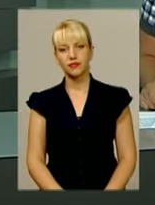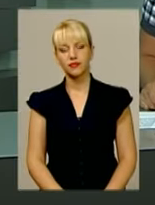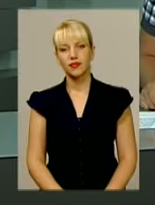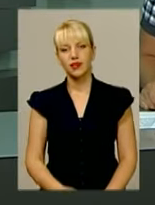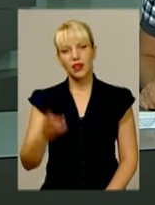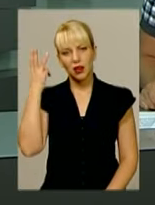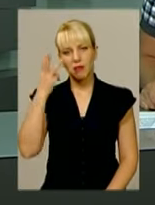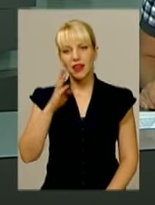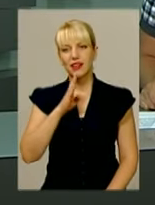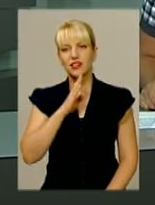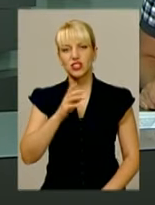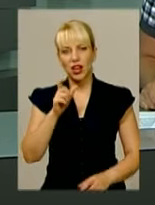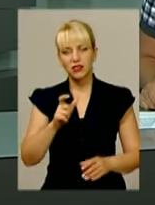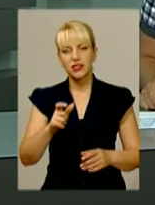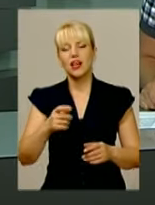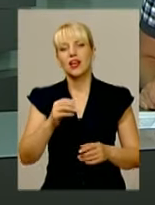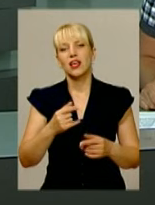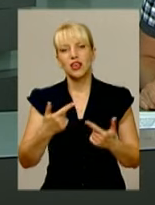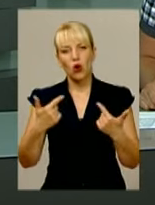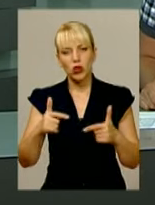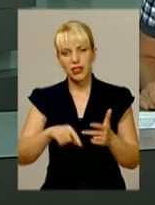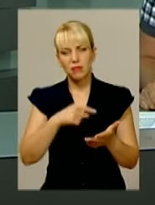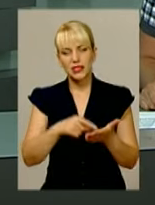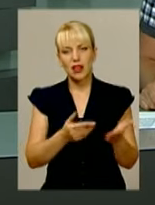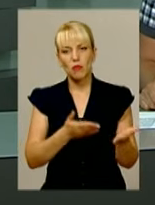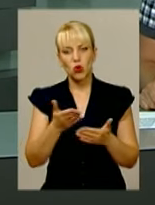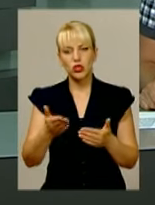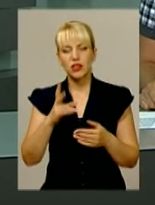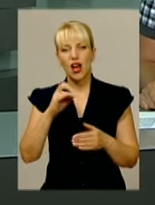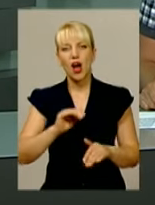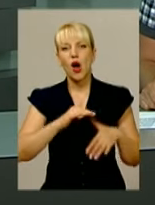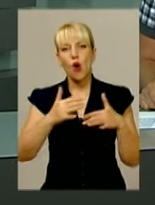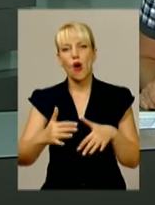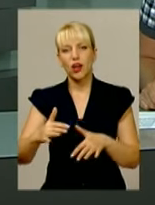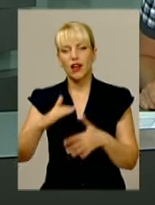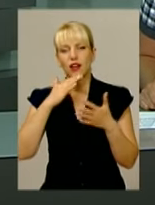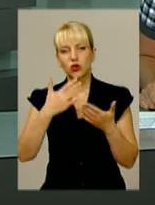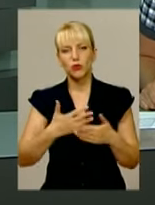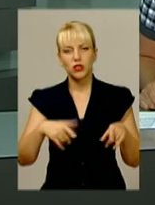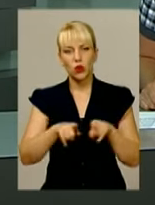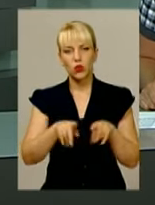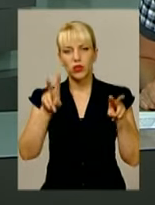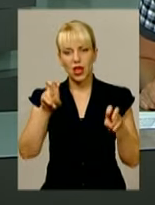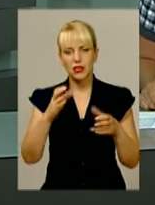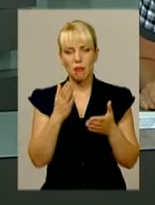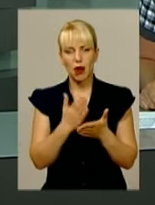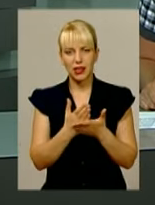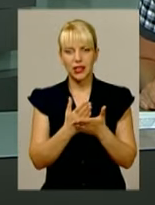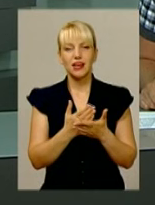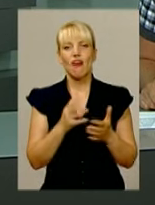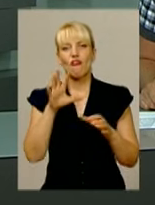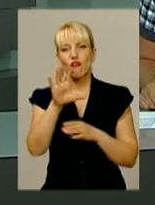Хмельничан та гостей міста запрошують на океан любові. Саме таку назву має виставка фотохудожника Миколи Заварики.